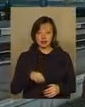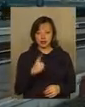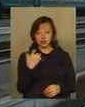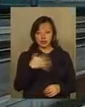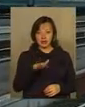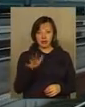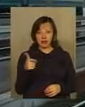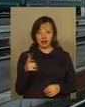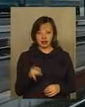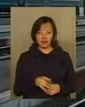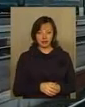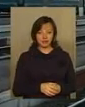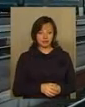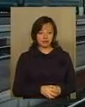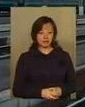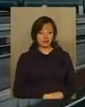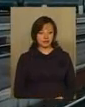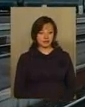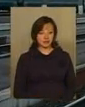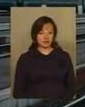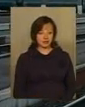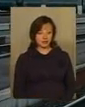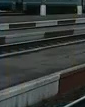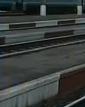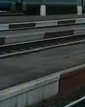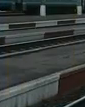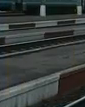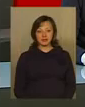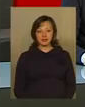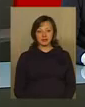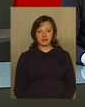– 155 гривень. Юрій Курочка, Олександр Галянт, Подільська панорама.